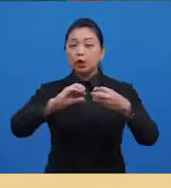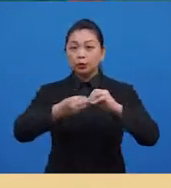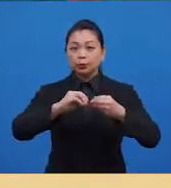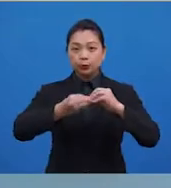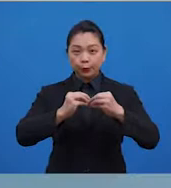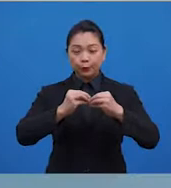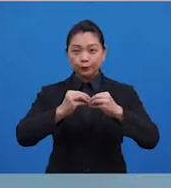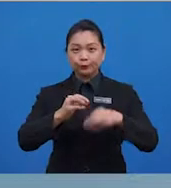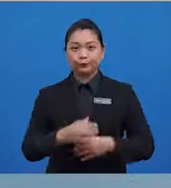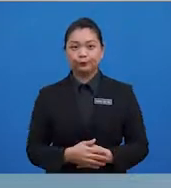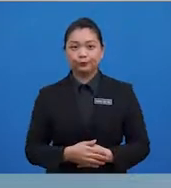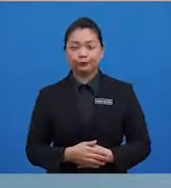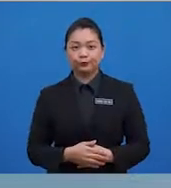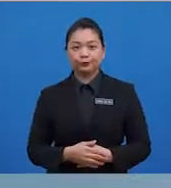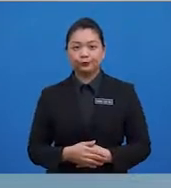-nombor?